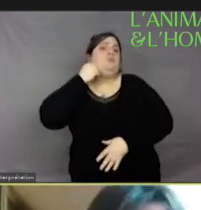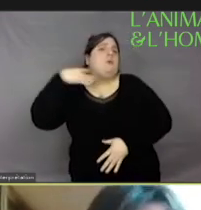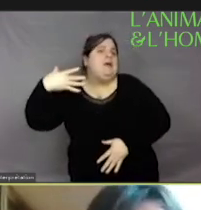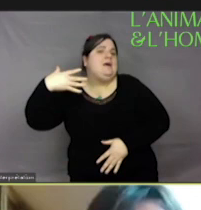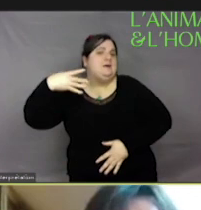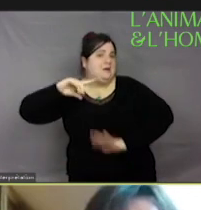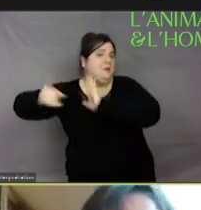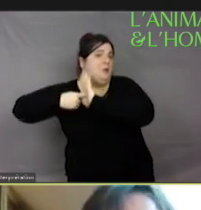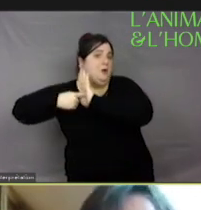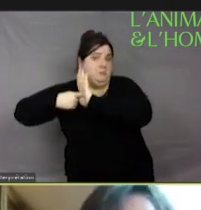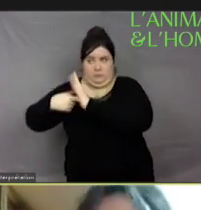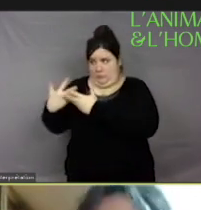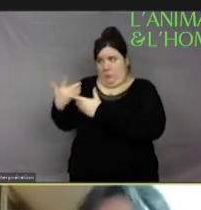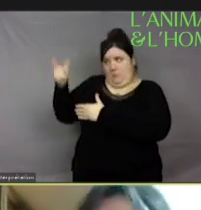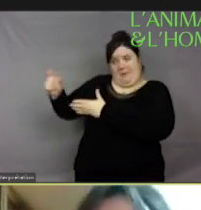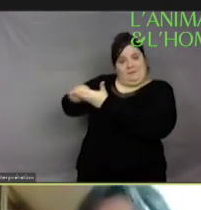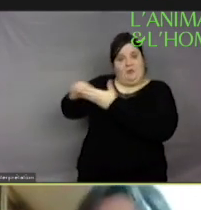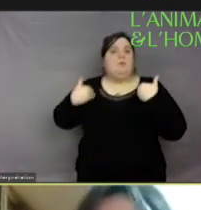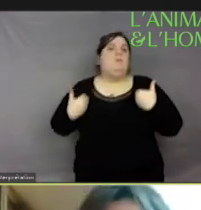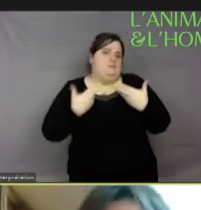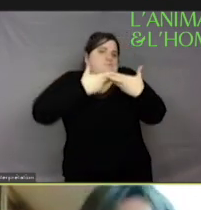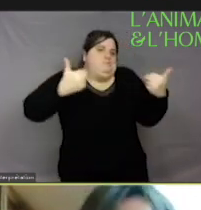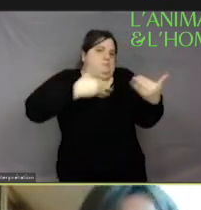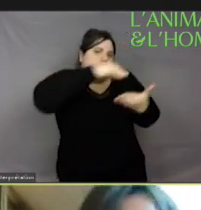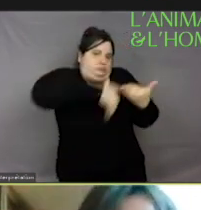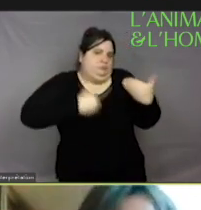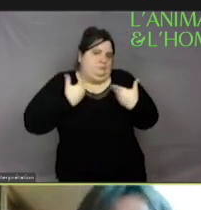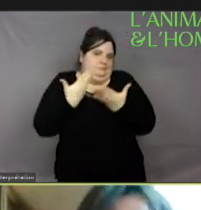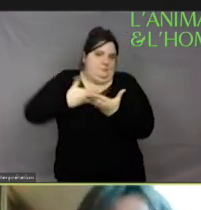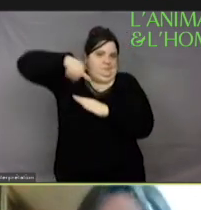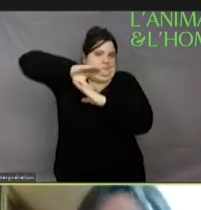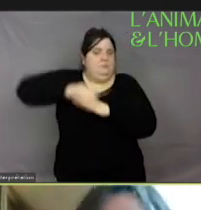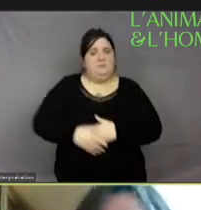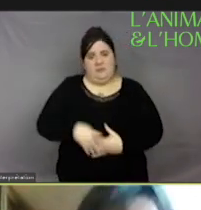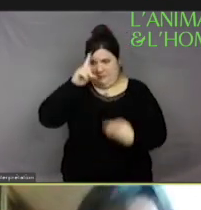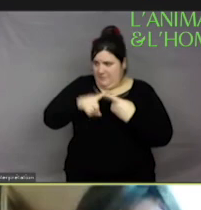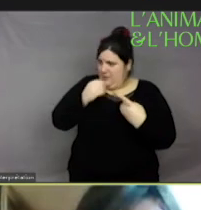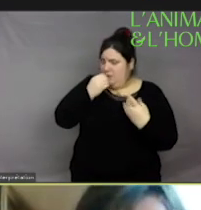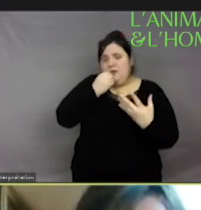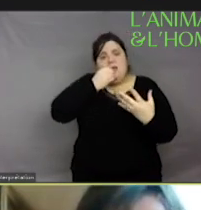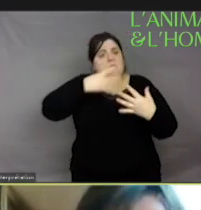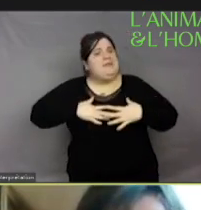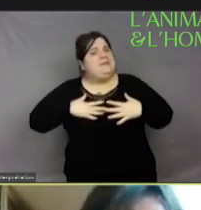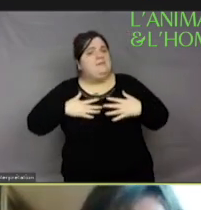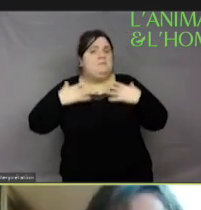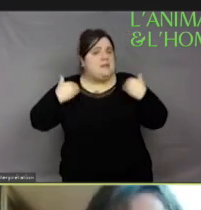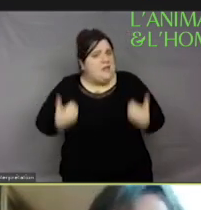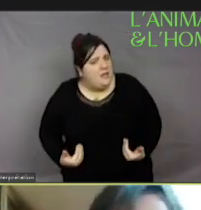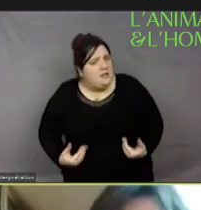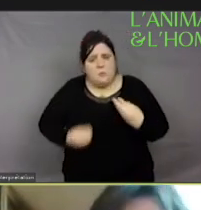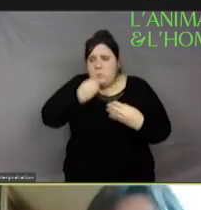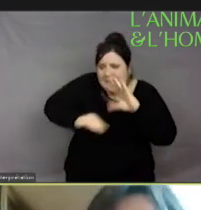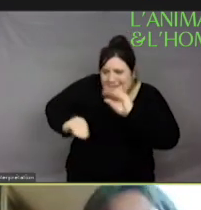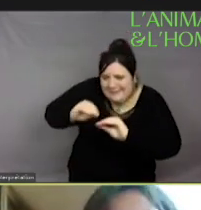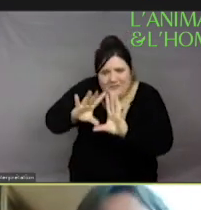la préface, et là, j'explique qu'il faut partir non plus de bien-être, de bien-traitance, mais viser l'épanouissement des animaux à nos